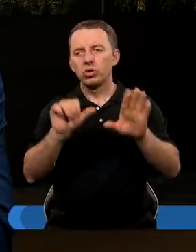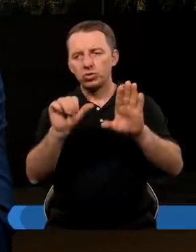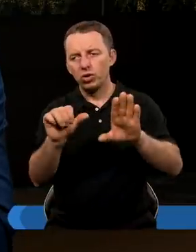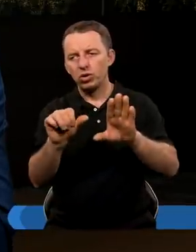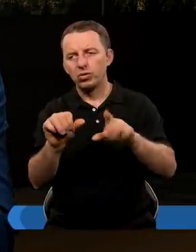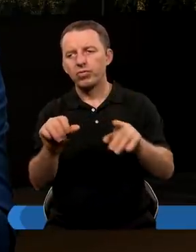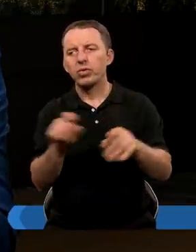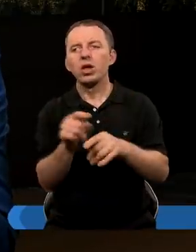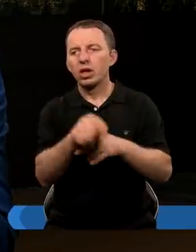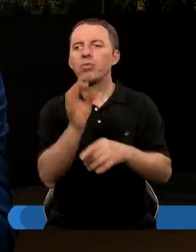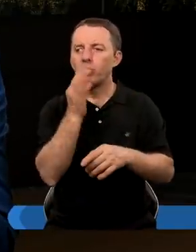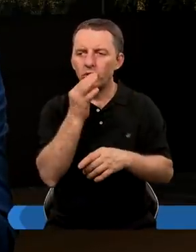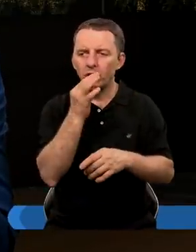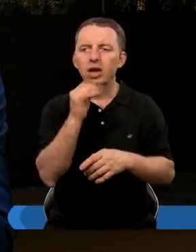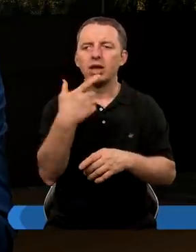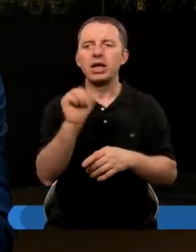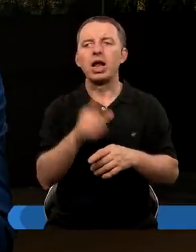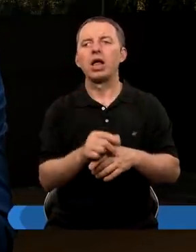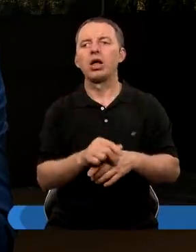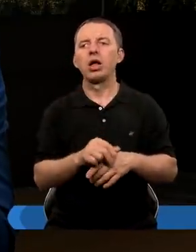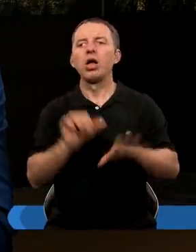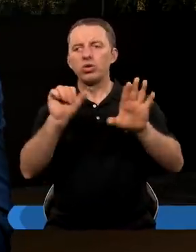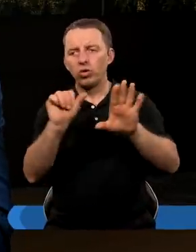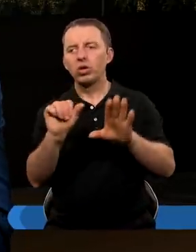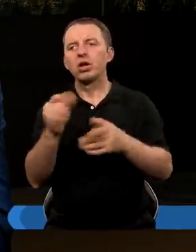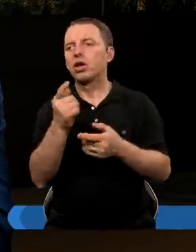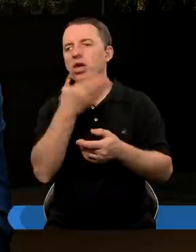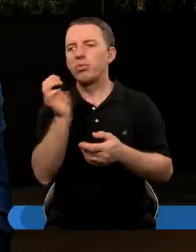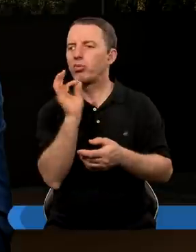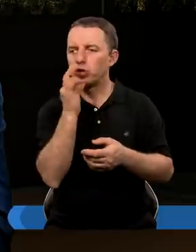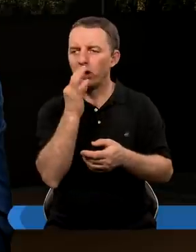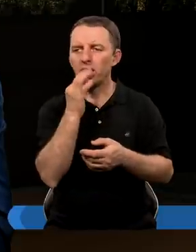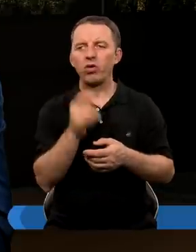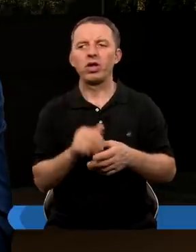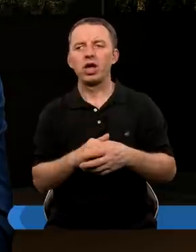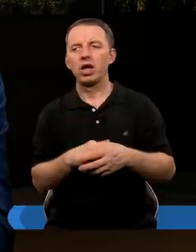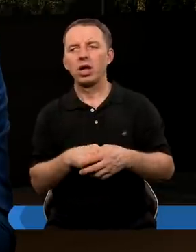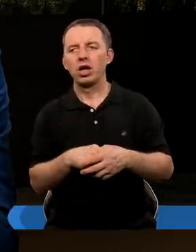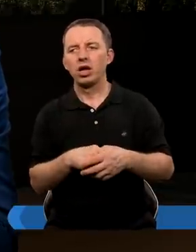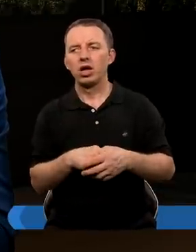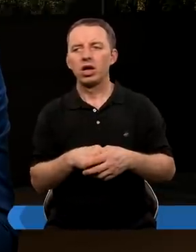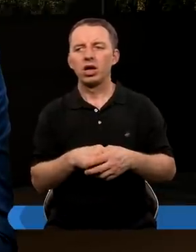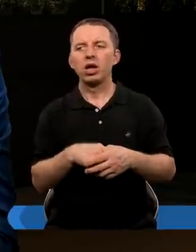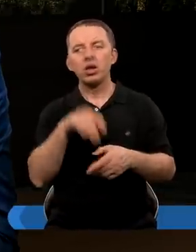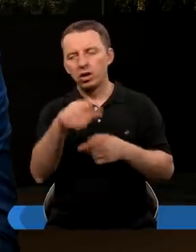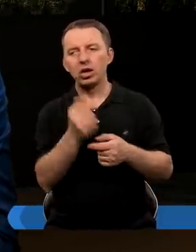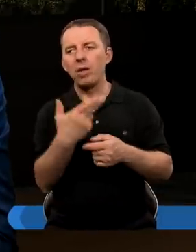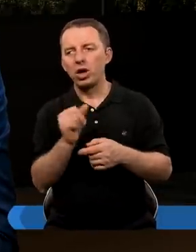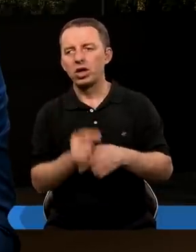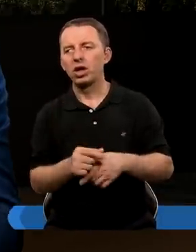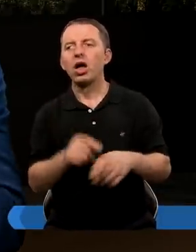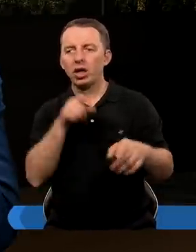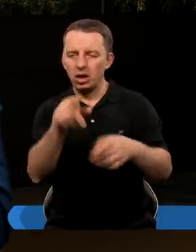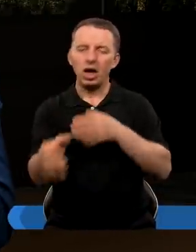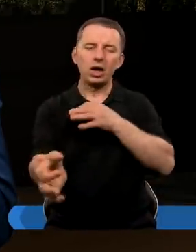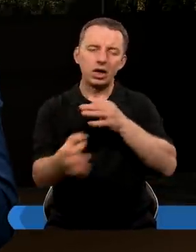z szóstym, bo w trzecim są tylko młodzieńcy, tam nie ma Daniela, a w szóstym jest Daniel, nie ma młodzieńców, prawda? Nie ma Szadachaja Będnego.